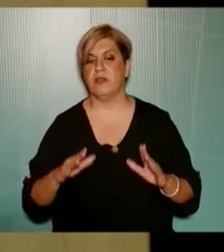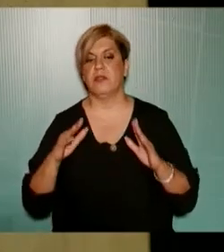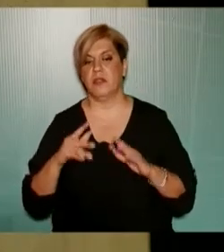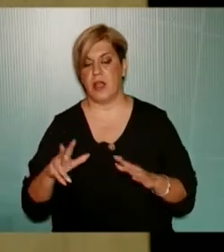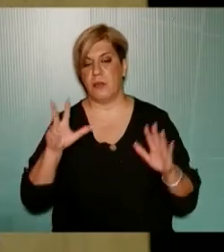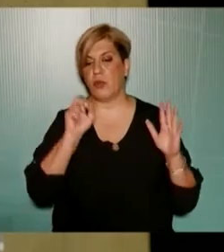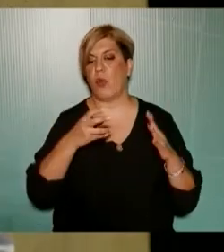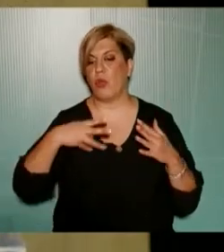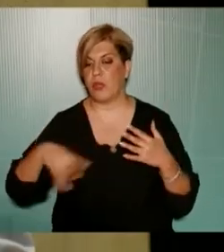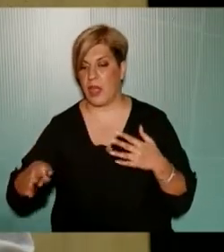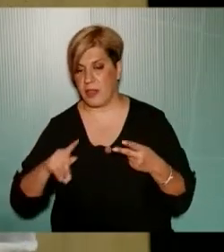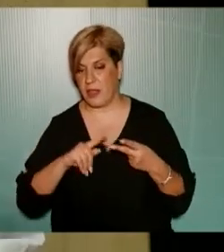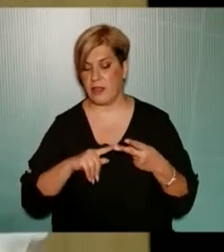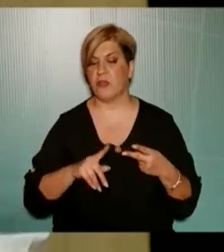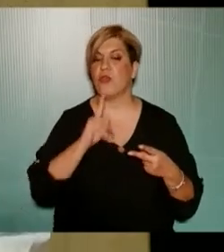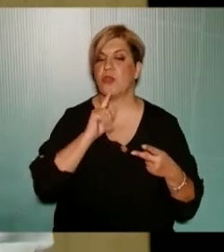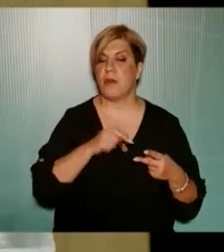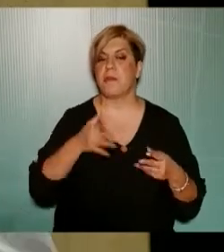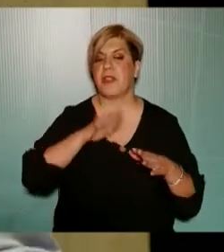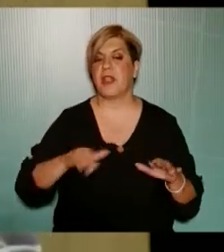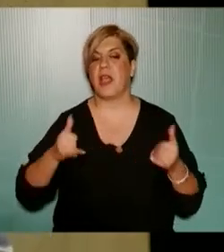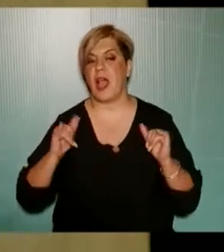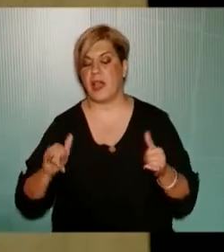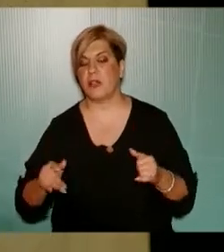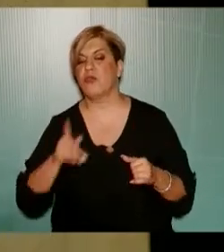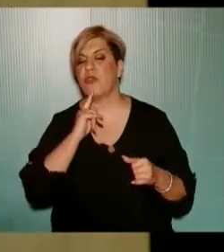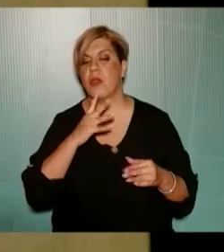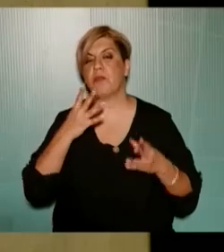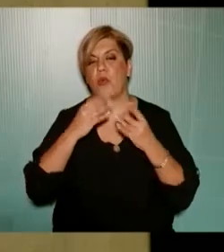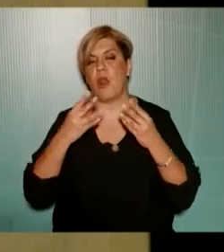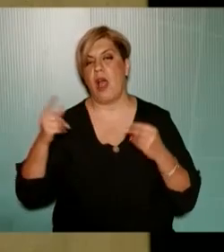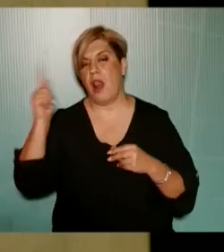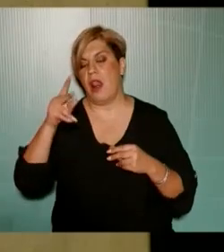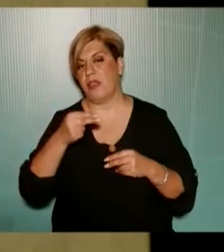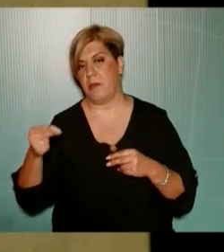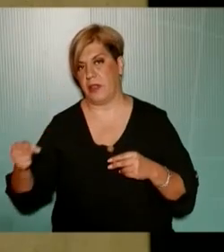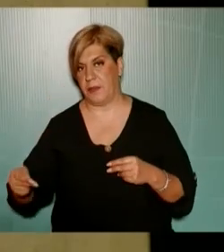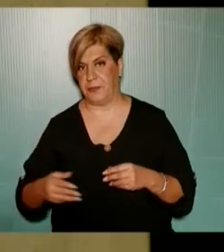έγινε με το 89 το ίδιο γίνεται τώρα με την παιδική χαρά και το ίδιο γίνεται για πάρα πολλά ζητήματα